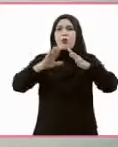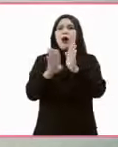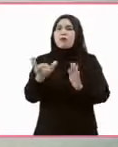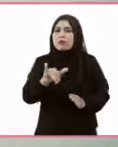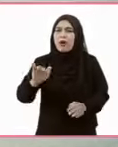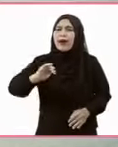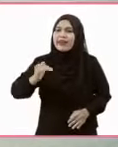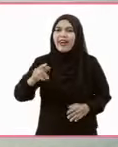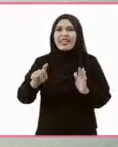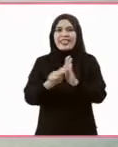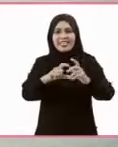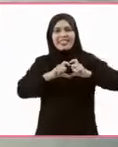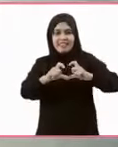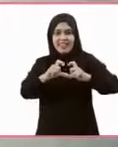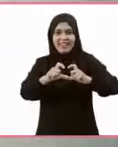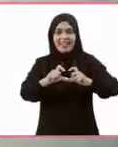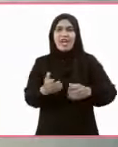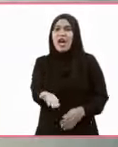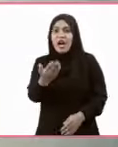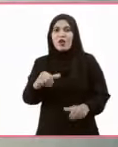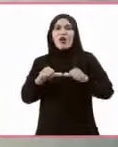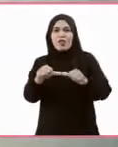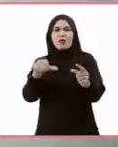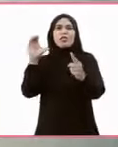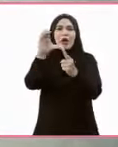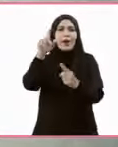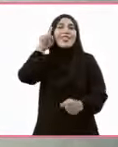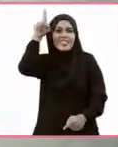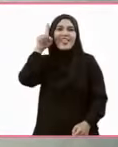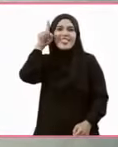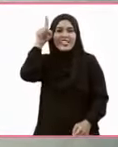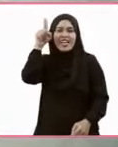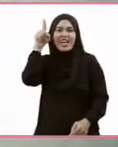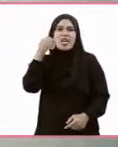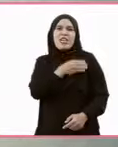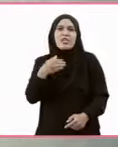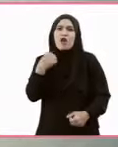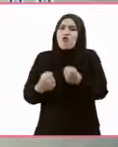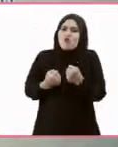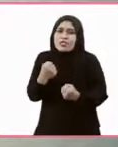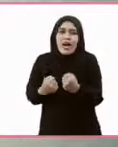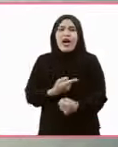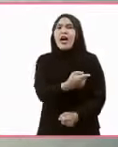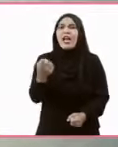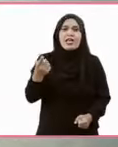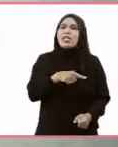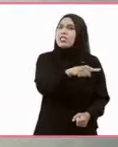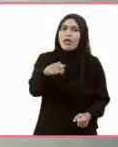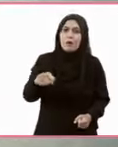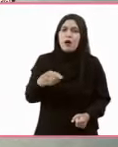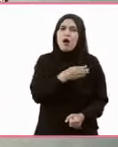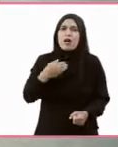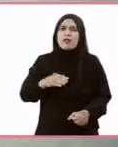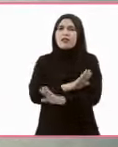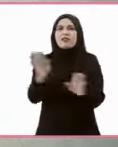bersama dengan anak-anak tercinta Teruskan anak-anak menggapai cita-cita dan usaha kalian semua